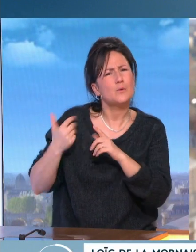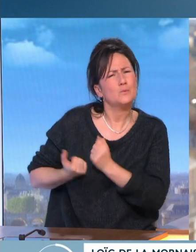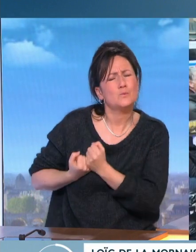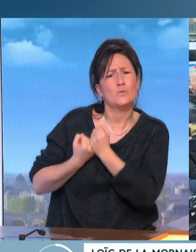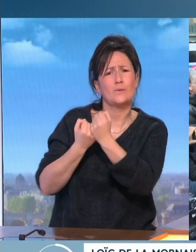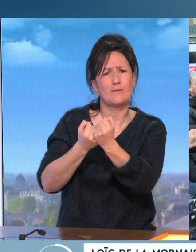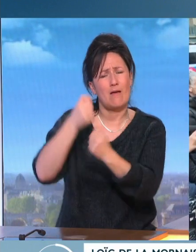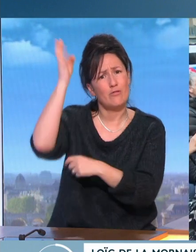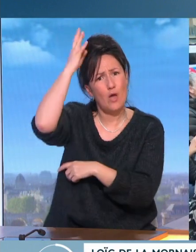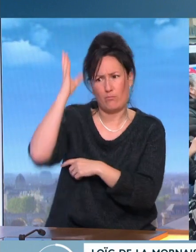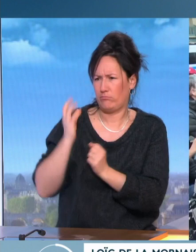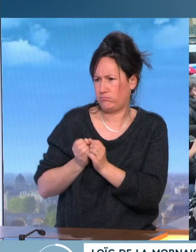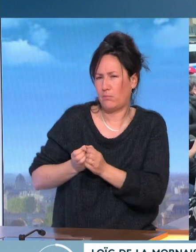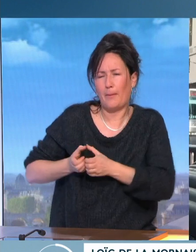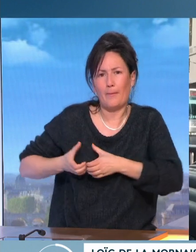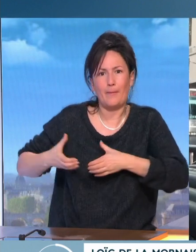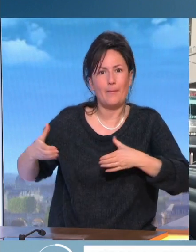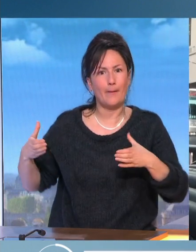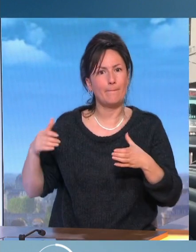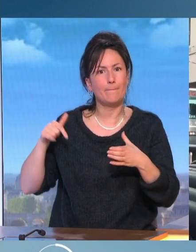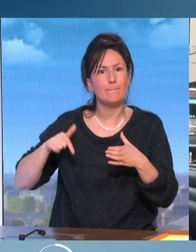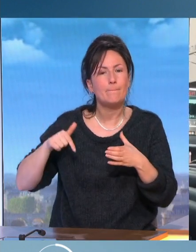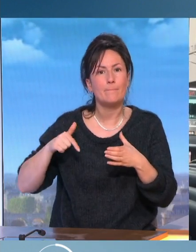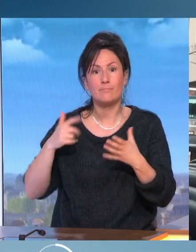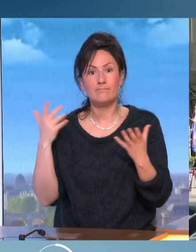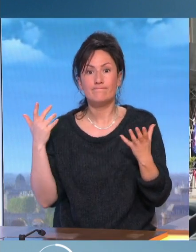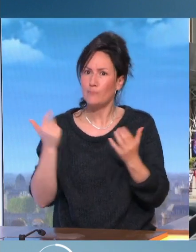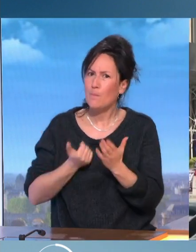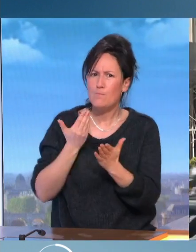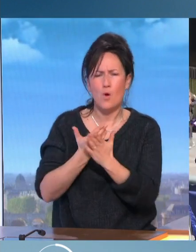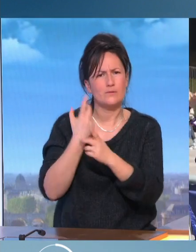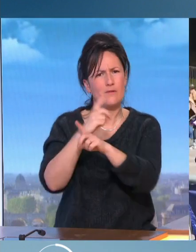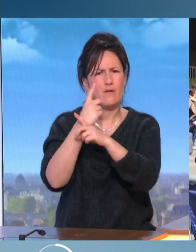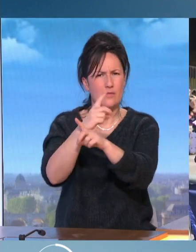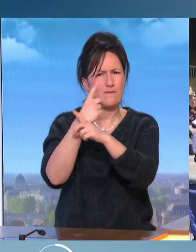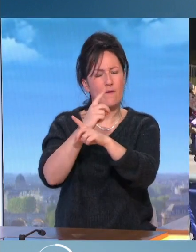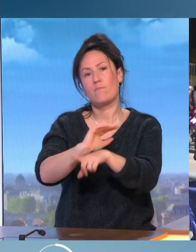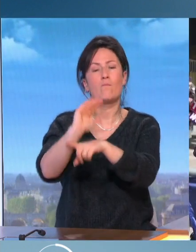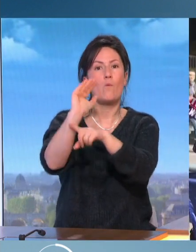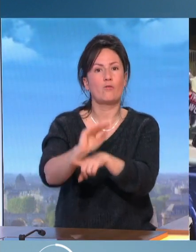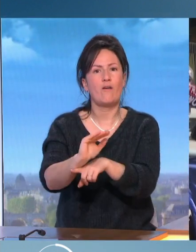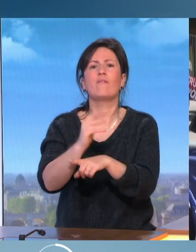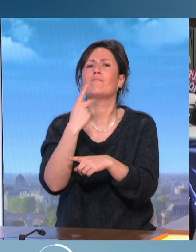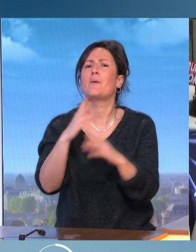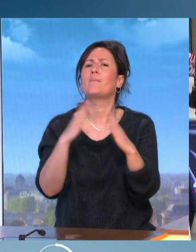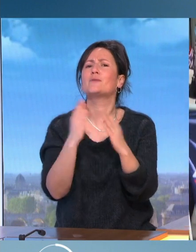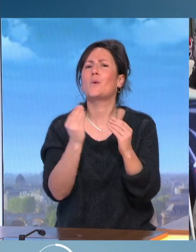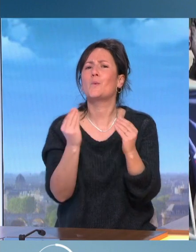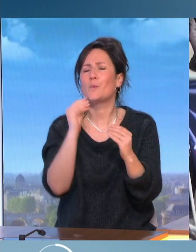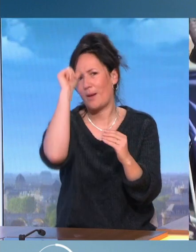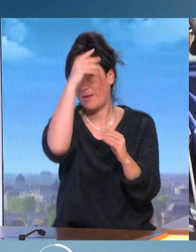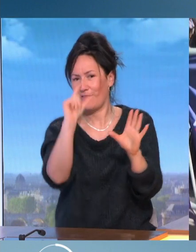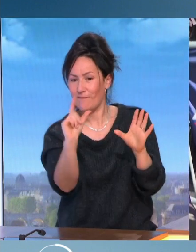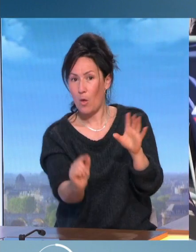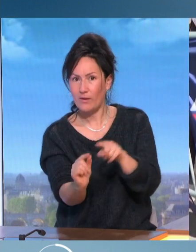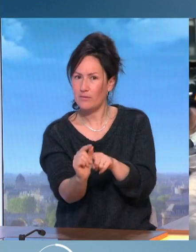certain nombre de partisans de l'ancien président se proposent d'aller défendre armes à la main. Sa résidence en Floride pour l'empêcher d'être